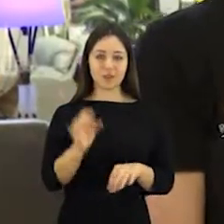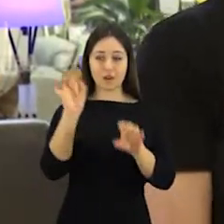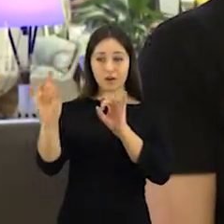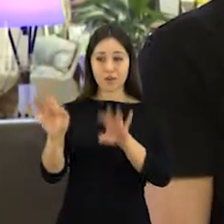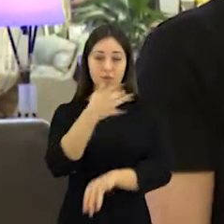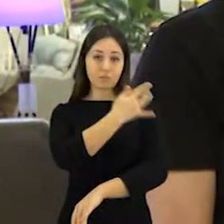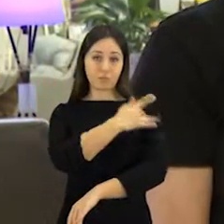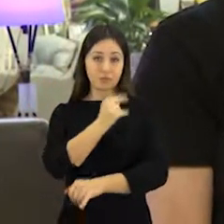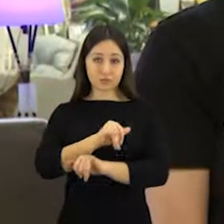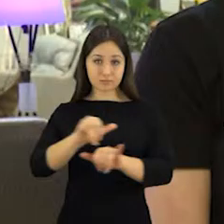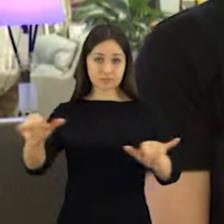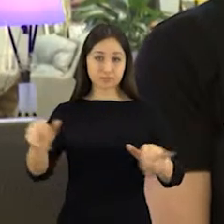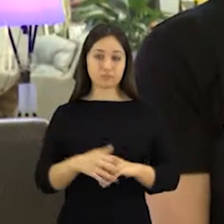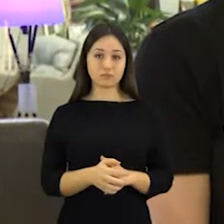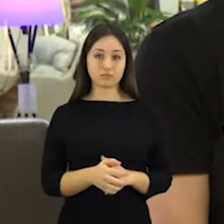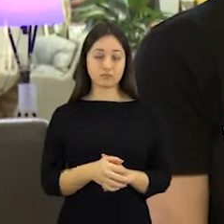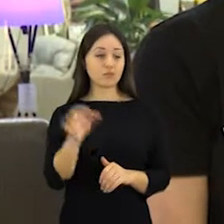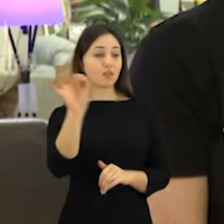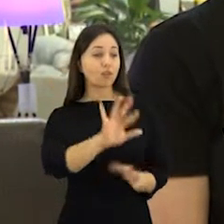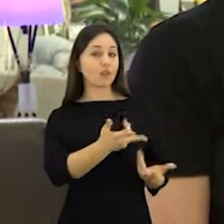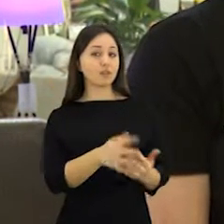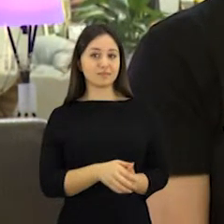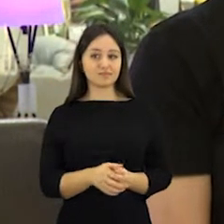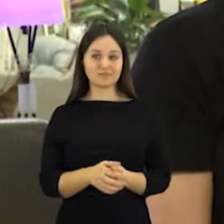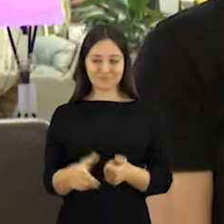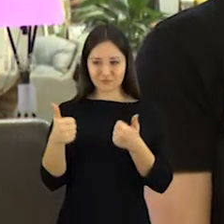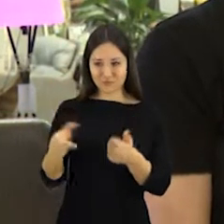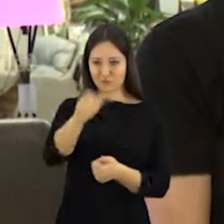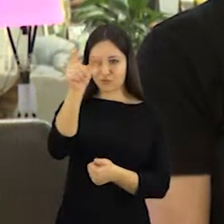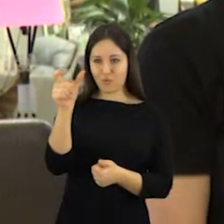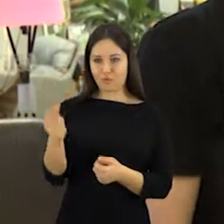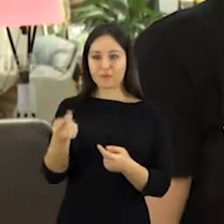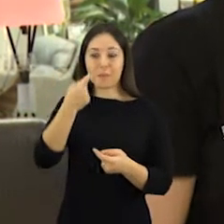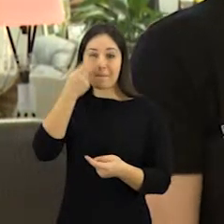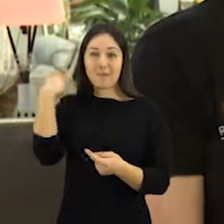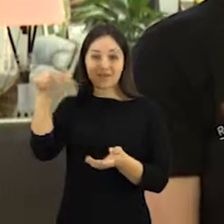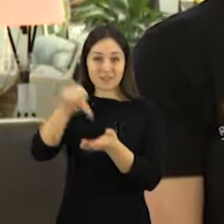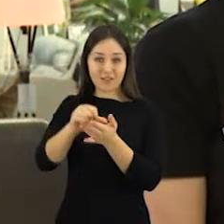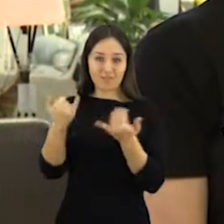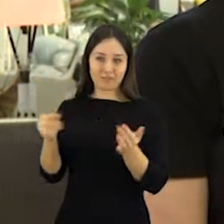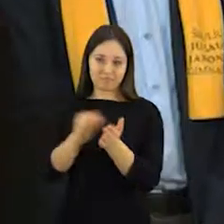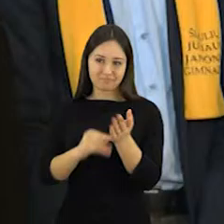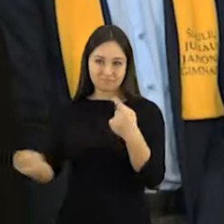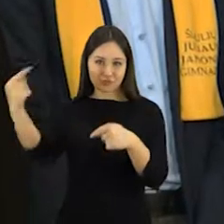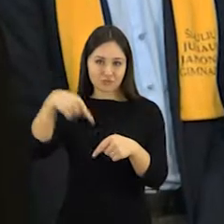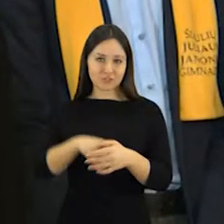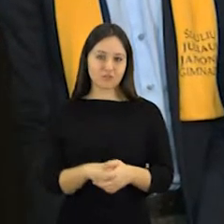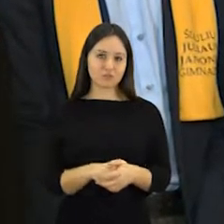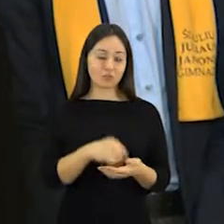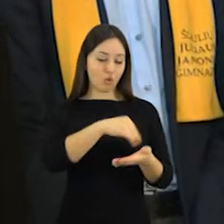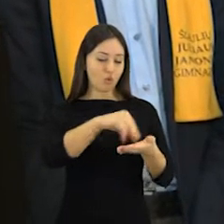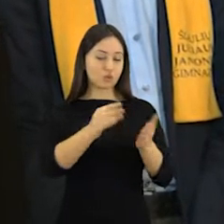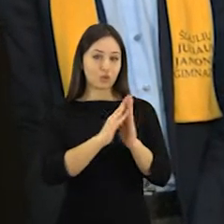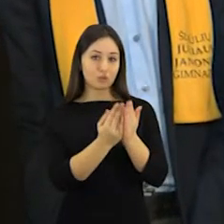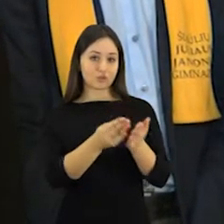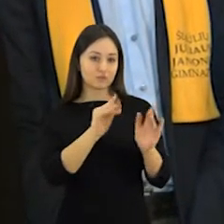Reaklamos paslaugas teikėme. Puikiai tiesiog žmonės iš praeitų metų grįžta. Gaminame už ašų